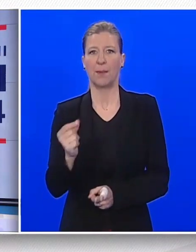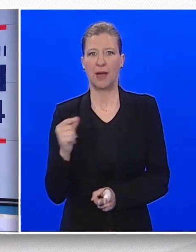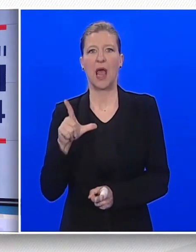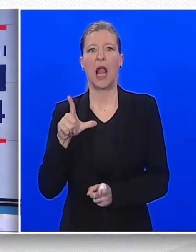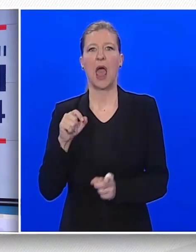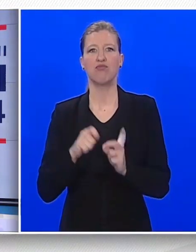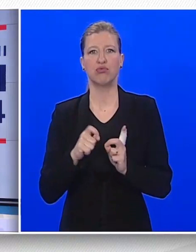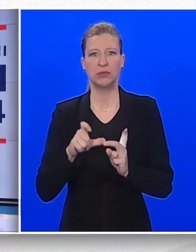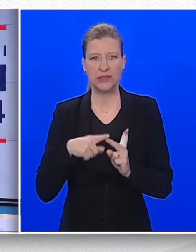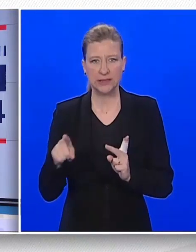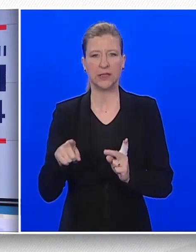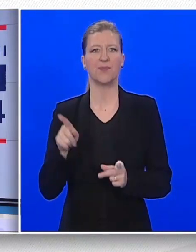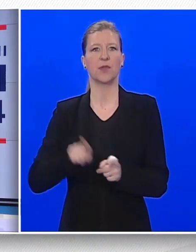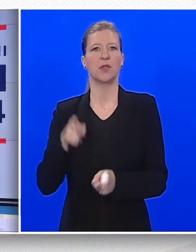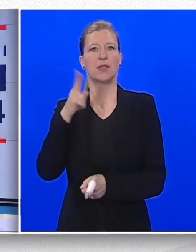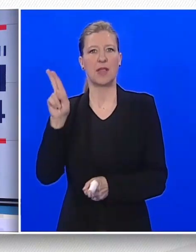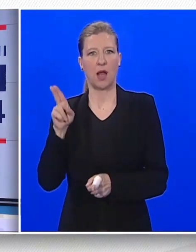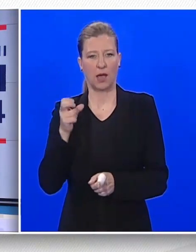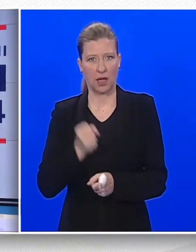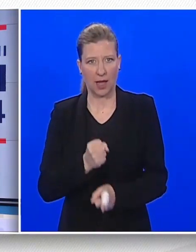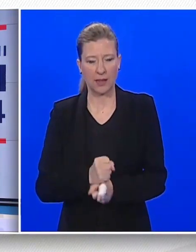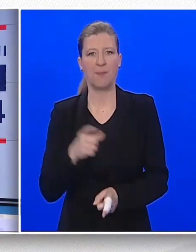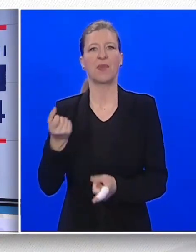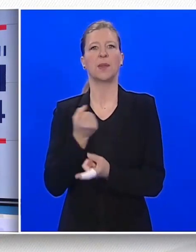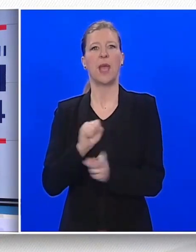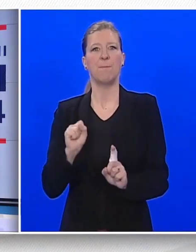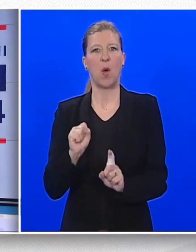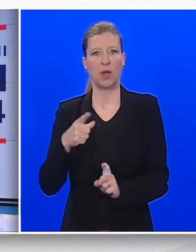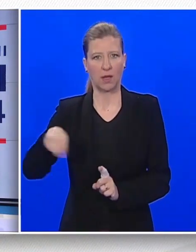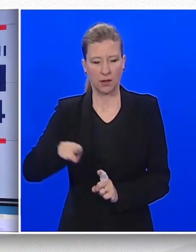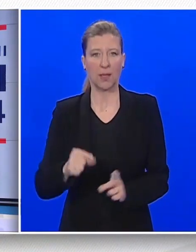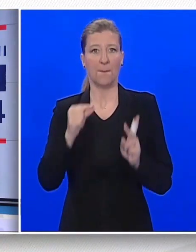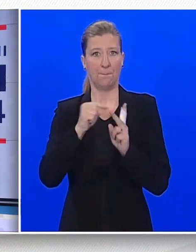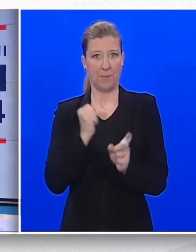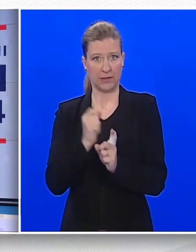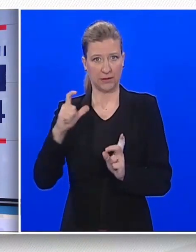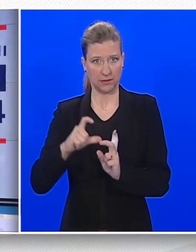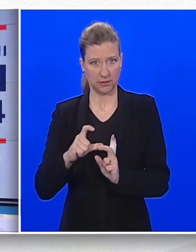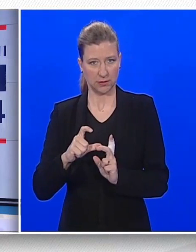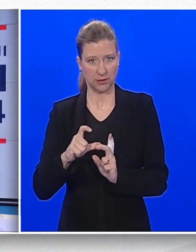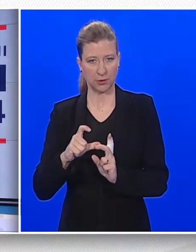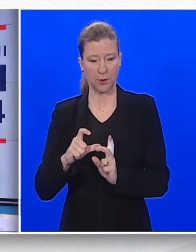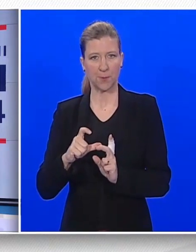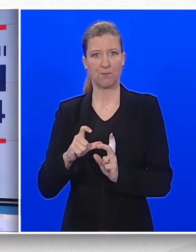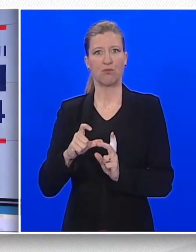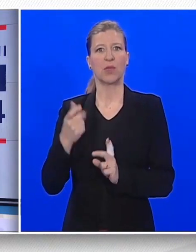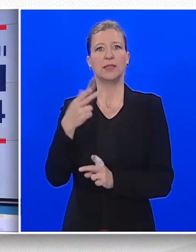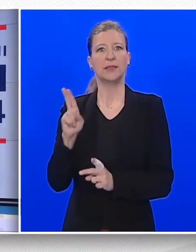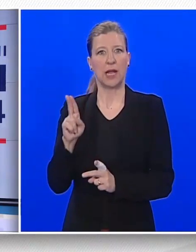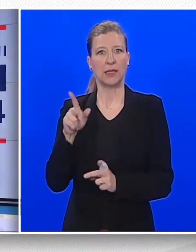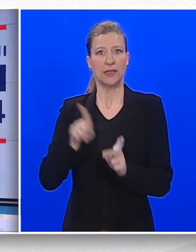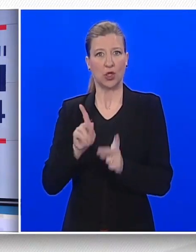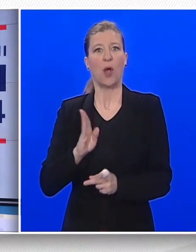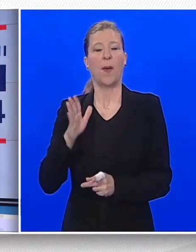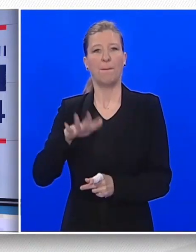rada, to su demokrati, to je PGS, to je platforma sjever